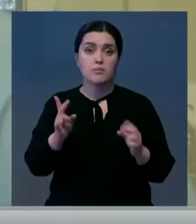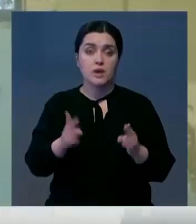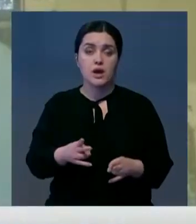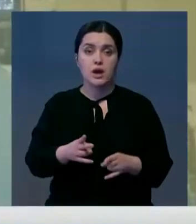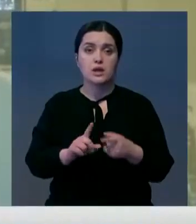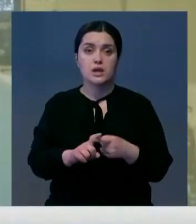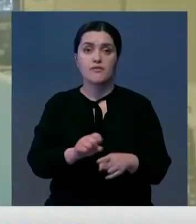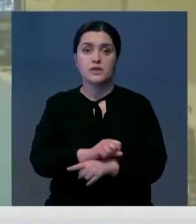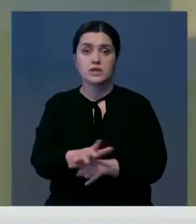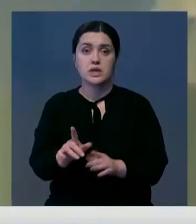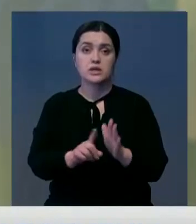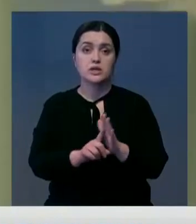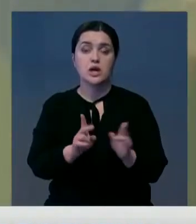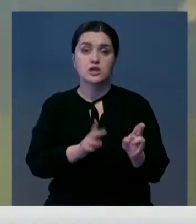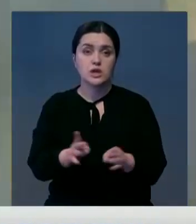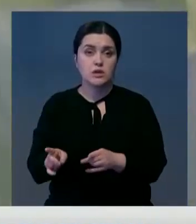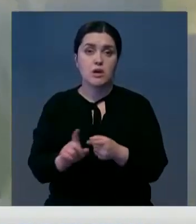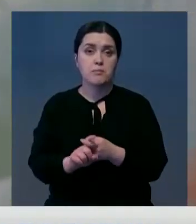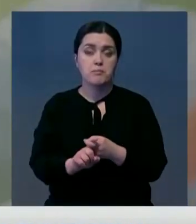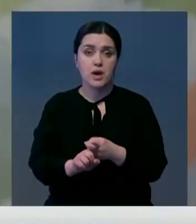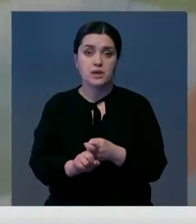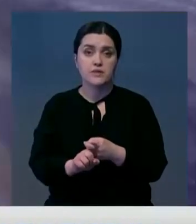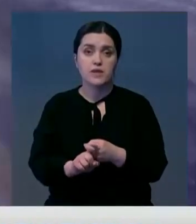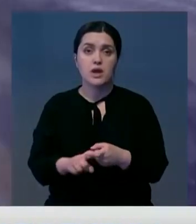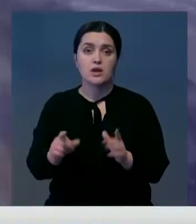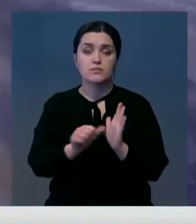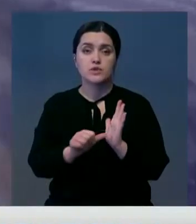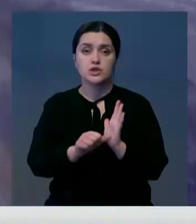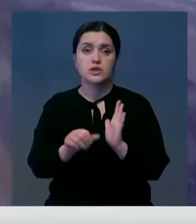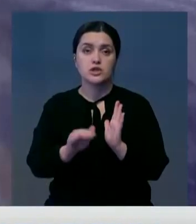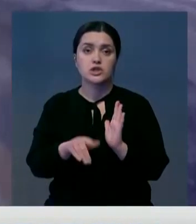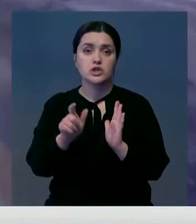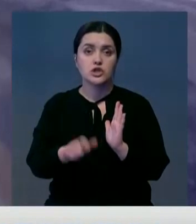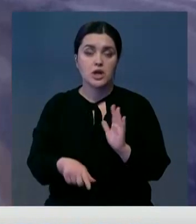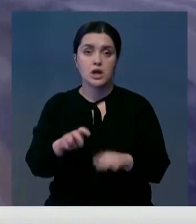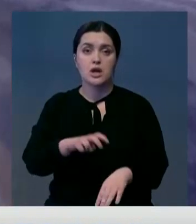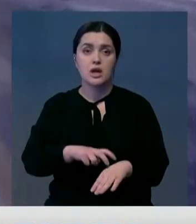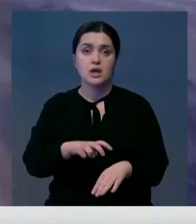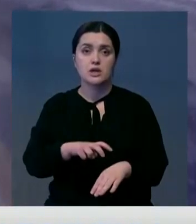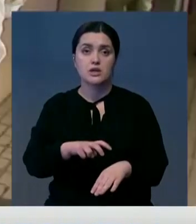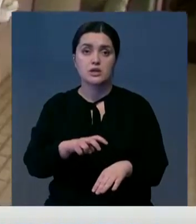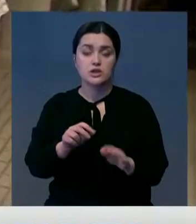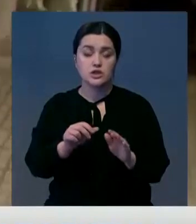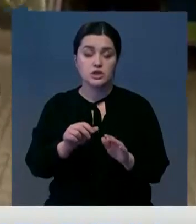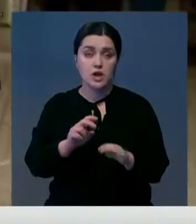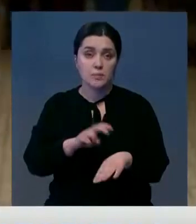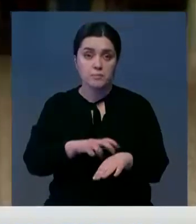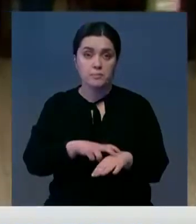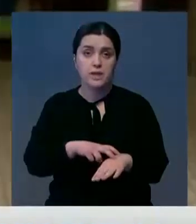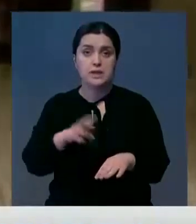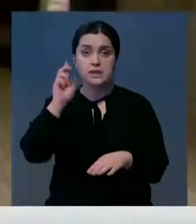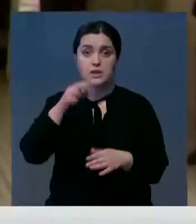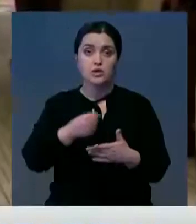пострадавших от коронавируса. С начала пандемии жертвами опасного вируса там стали более 60 тысяч человек.